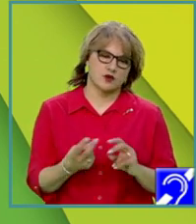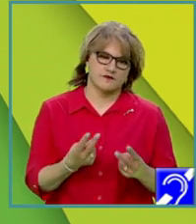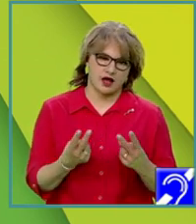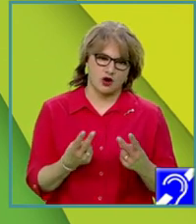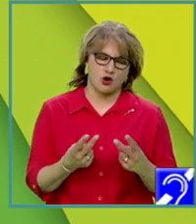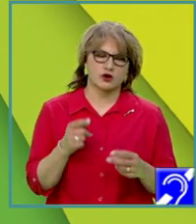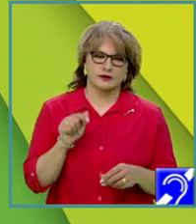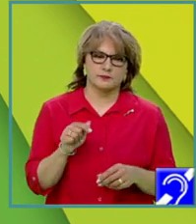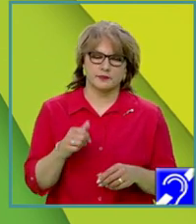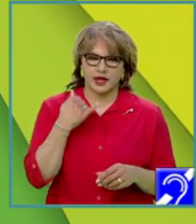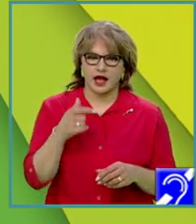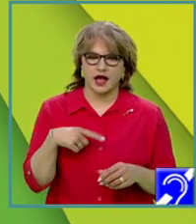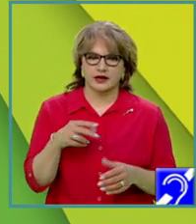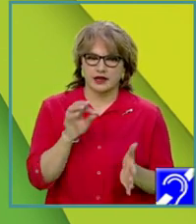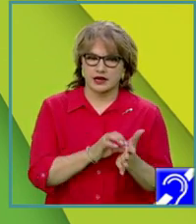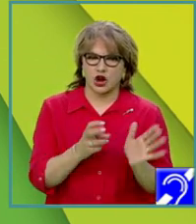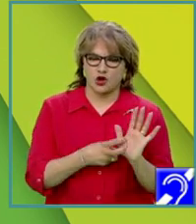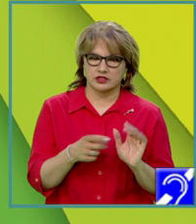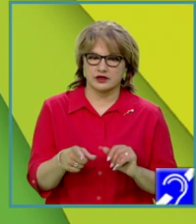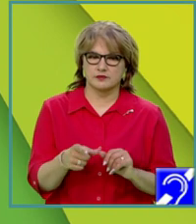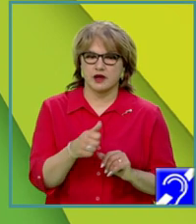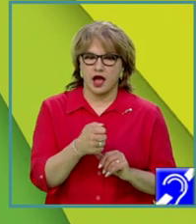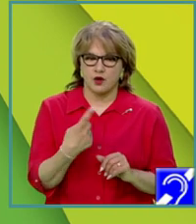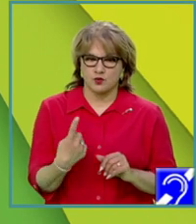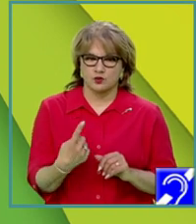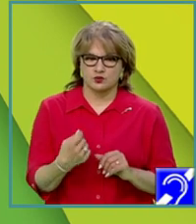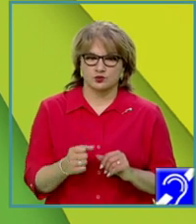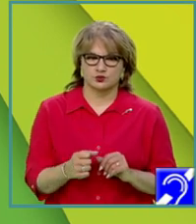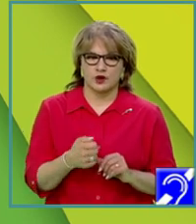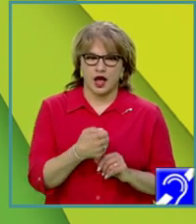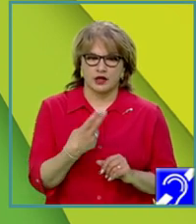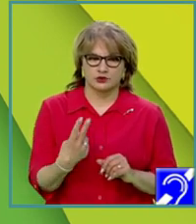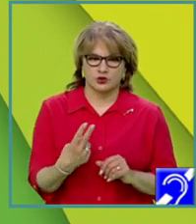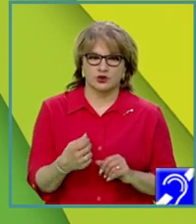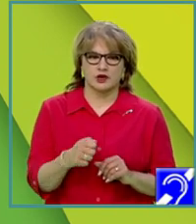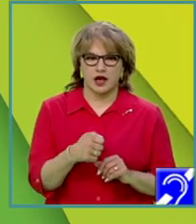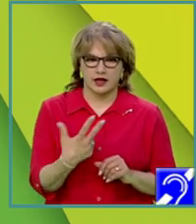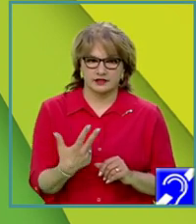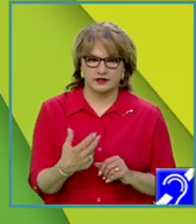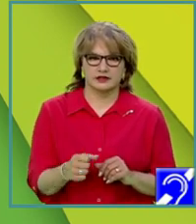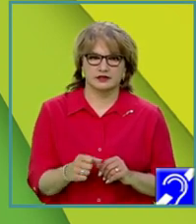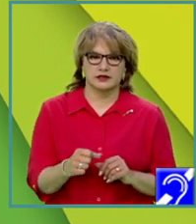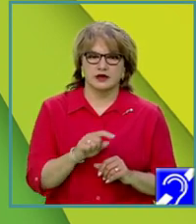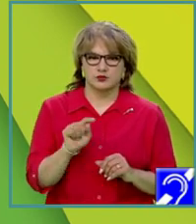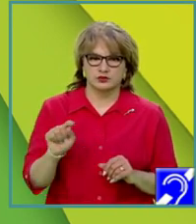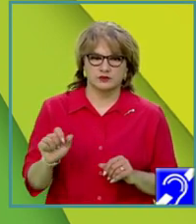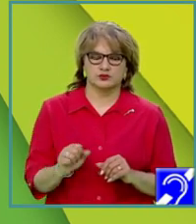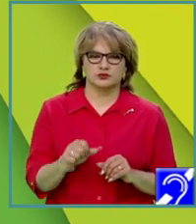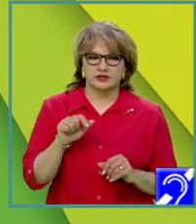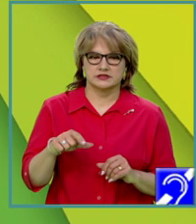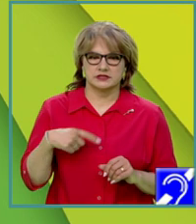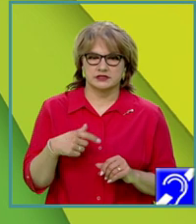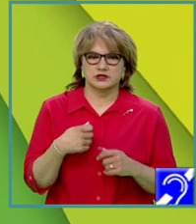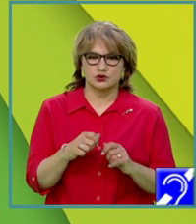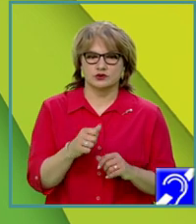pe care le vom nota cu A1, A2, A3, puncte, puncte, în care